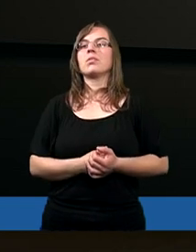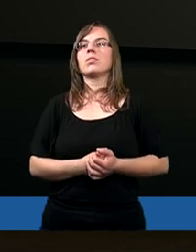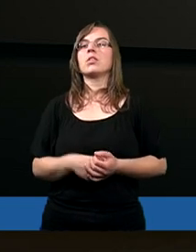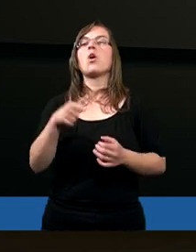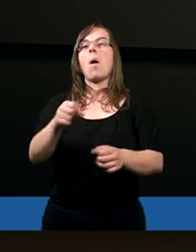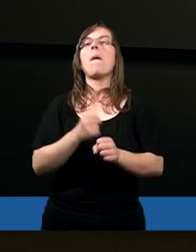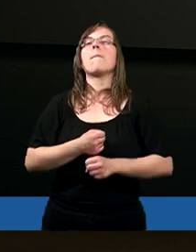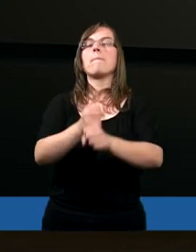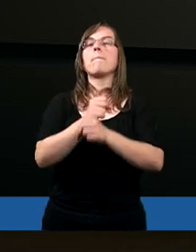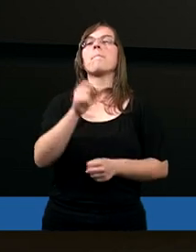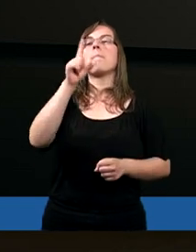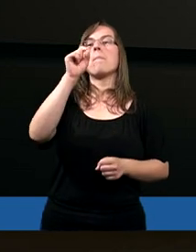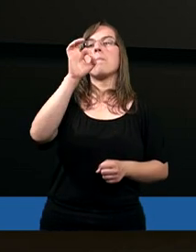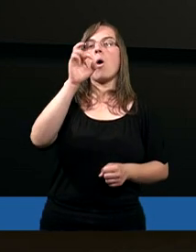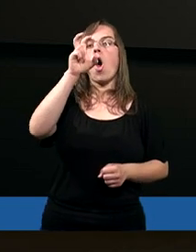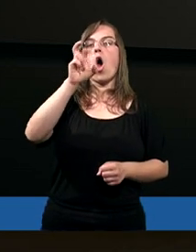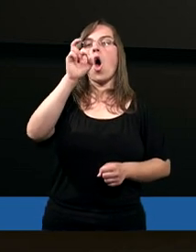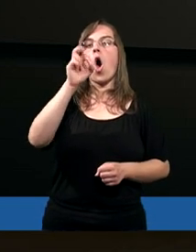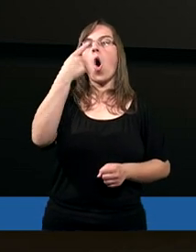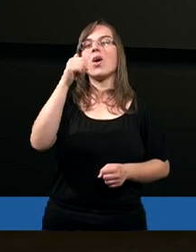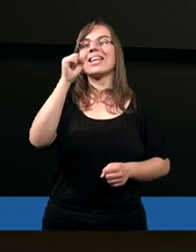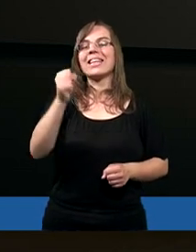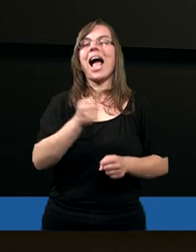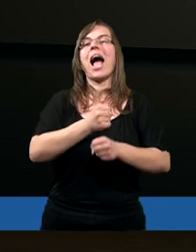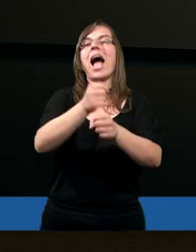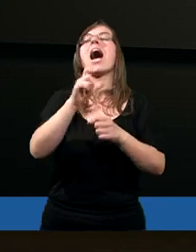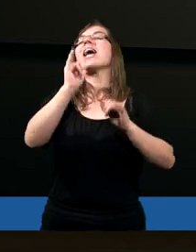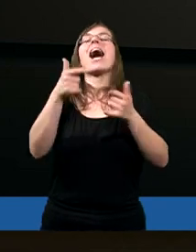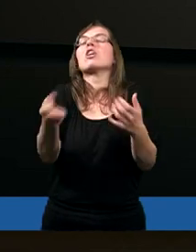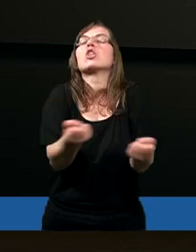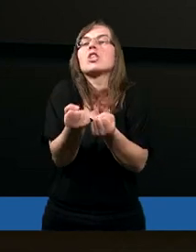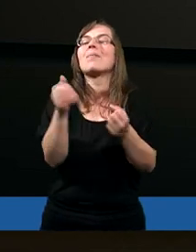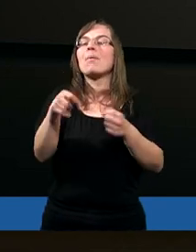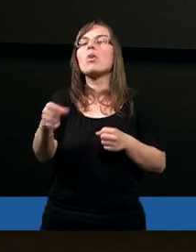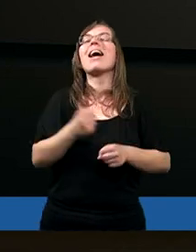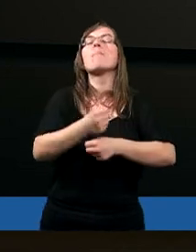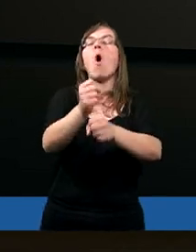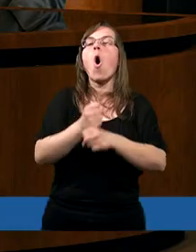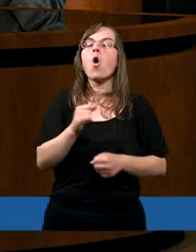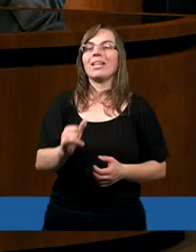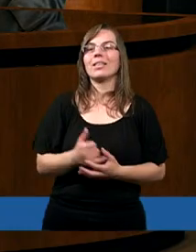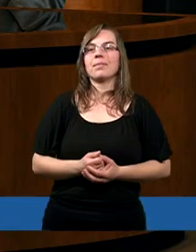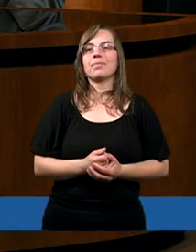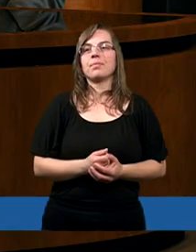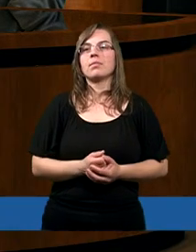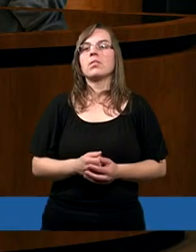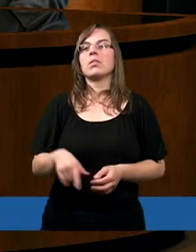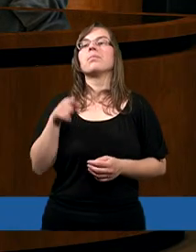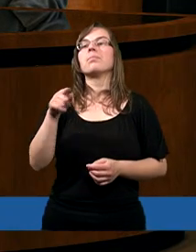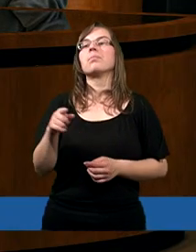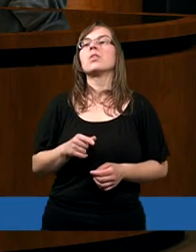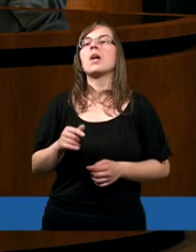trzymać się tej pochodni. W jaki sposób mamy trzymać się tej pochodni? W tej ciemności? Jak on się wydaje? Tą